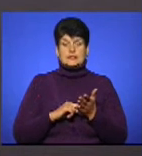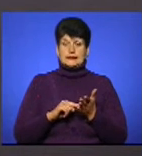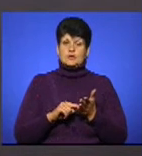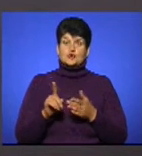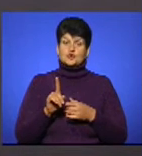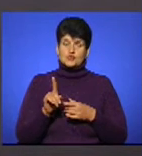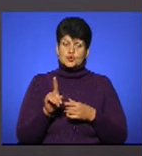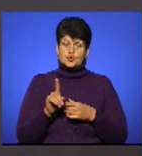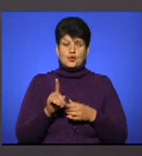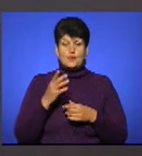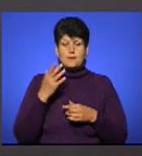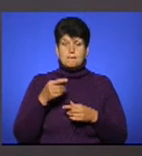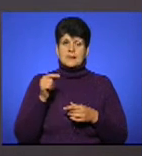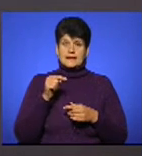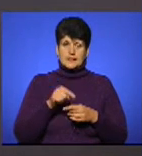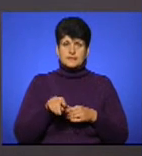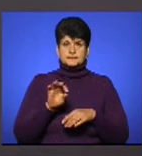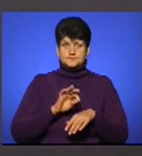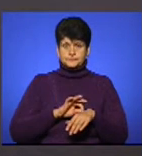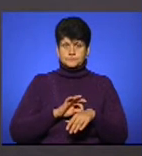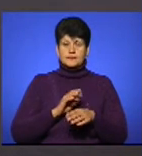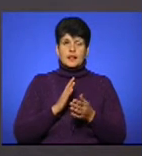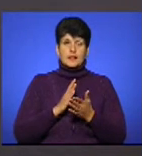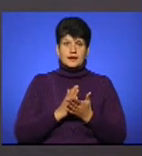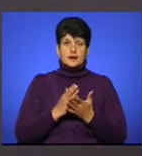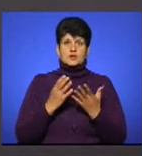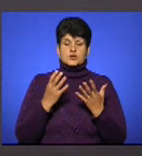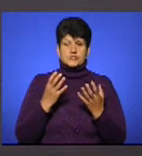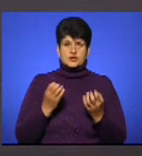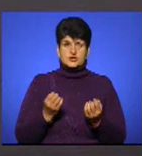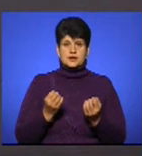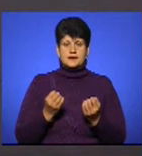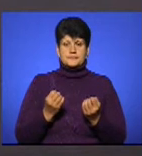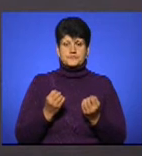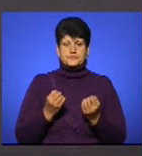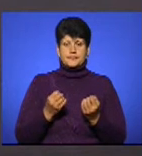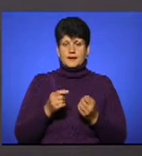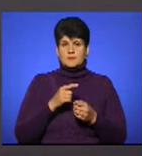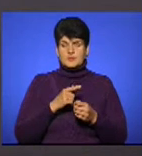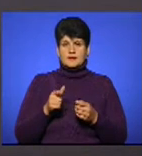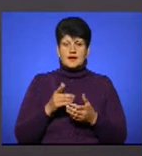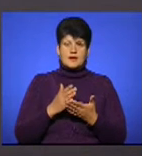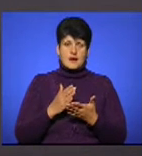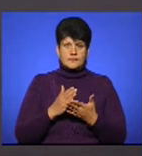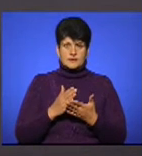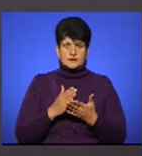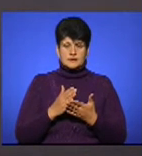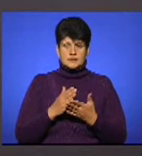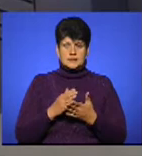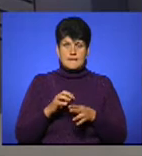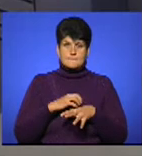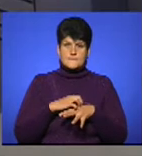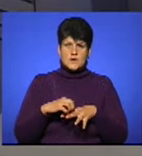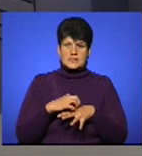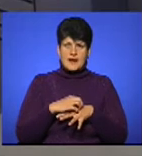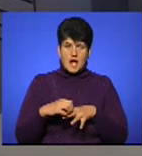ось при таких проявах є ще відповідний епіданамнест, тобто наявність подряпин,